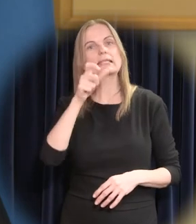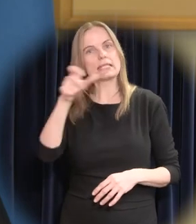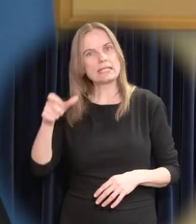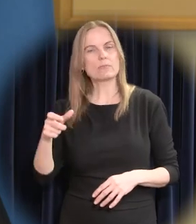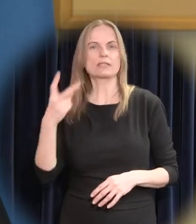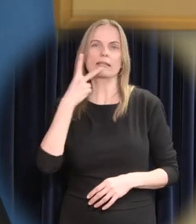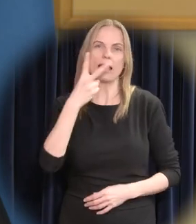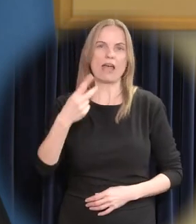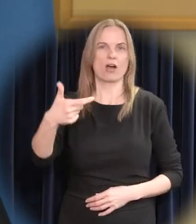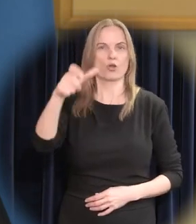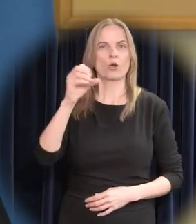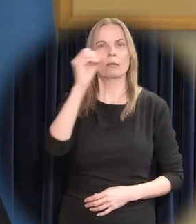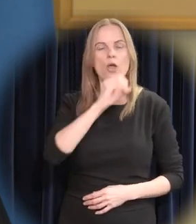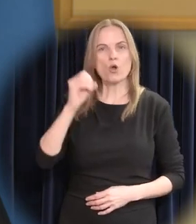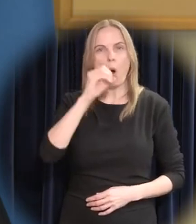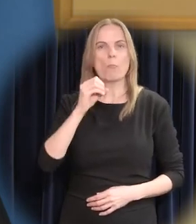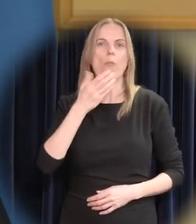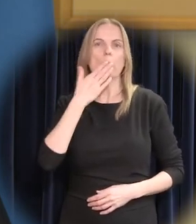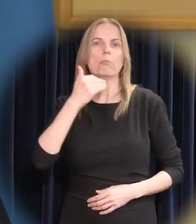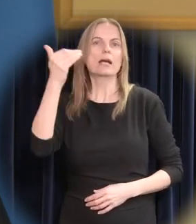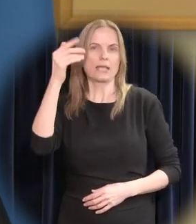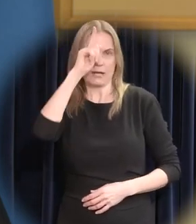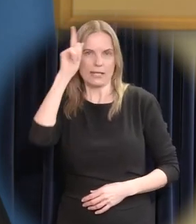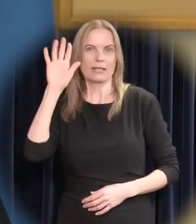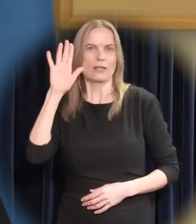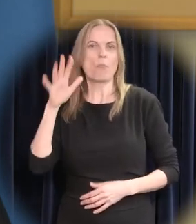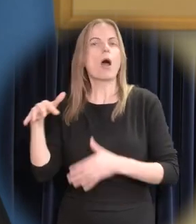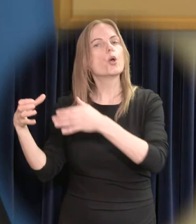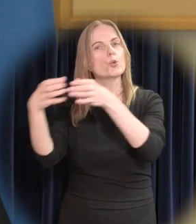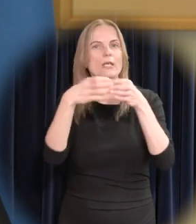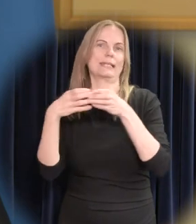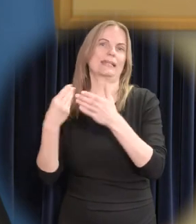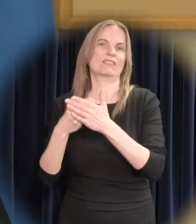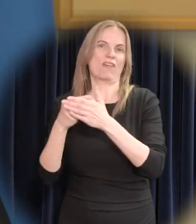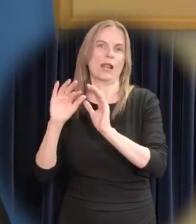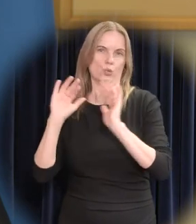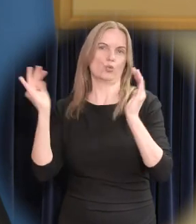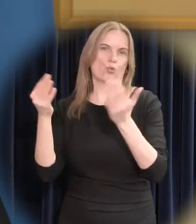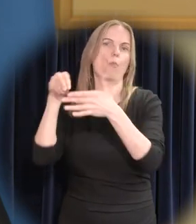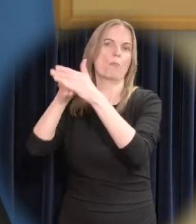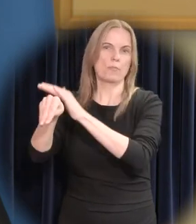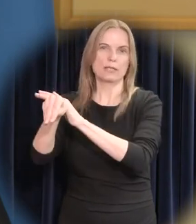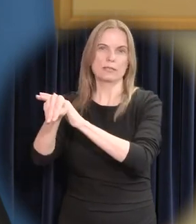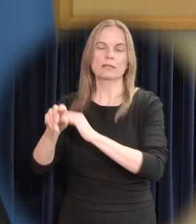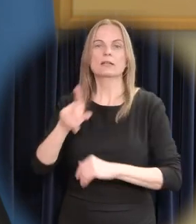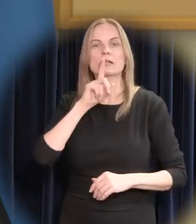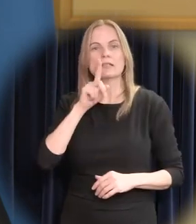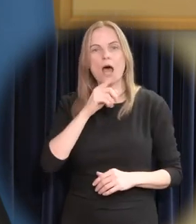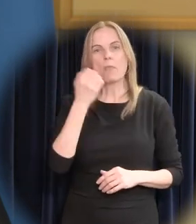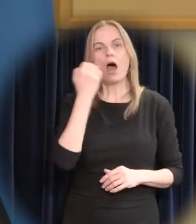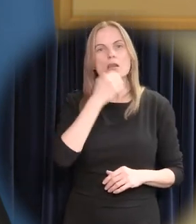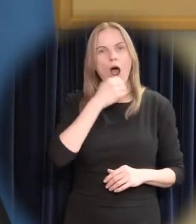Euroopa ja eriti Põhjamaade ühises väärtusruumis. Samas ei tohiks me alahinnata rahvusriikide tähtsust.